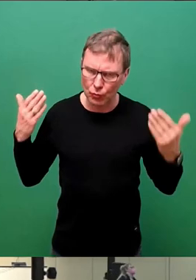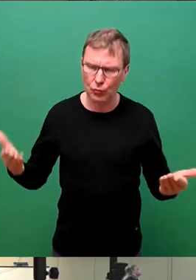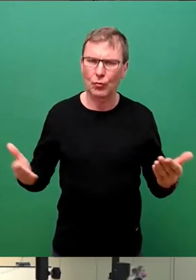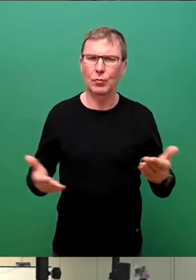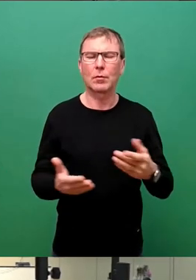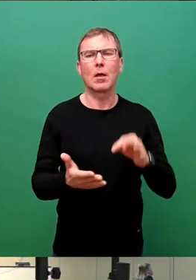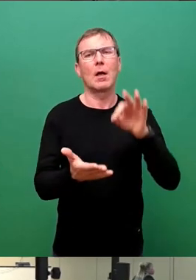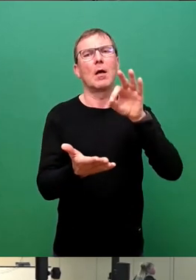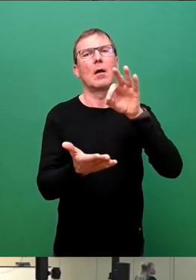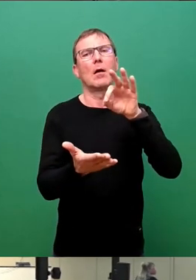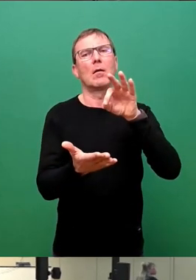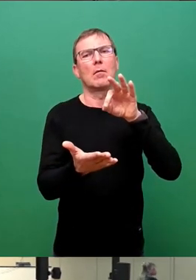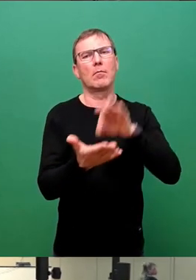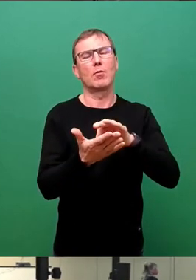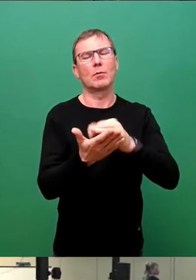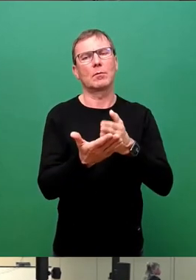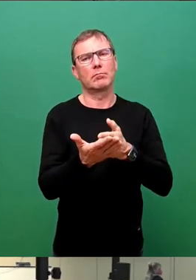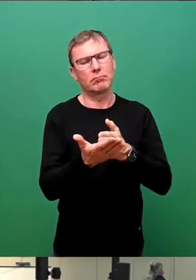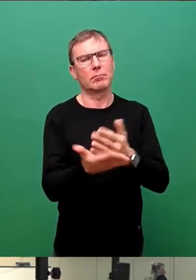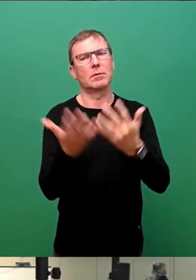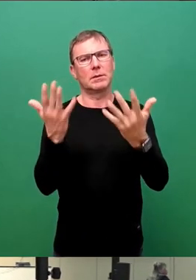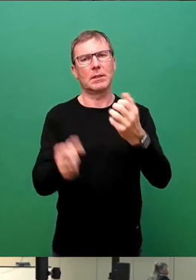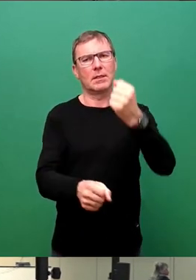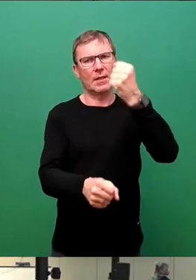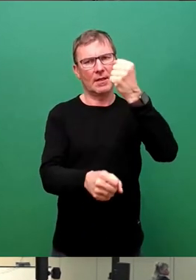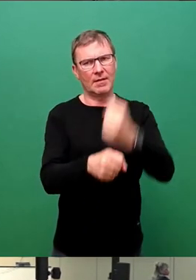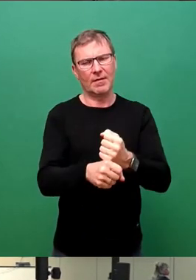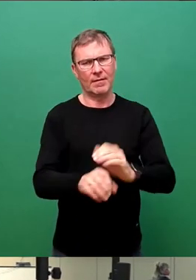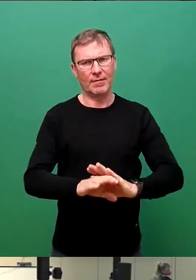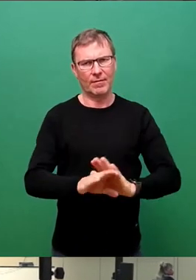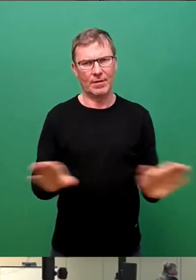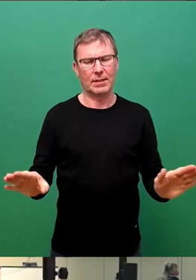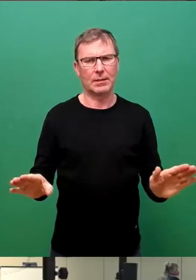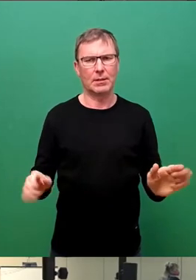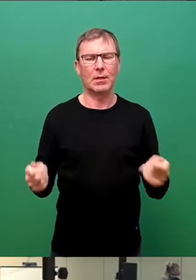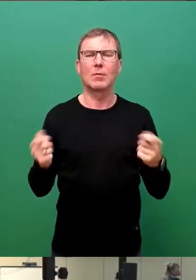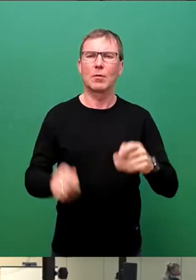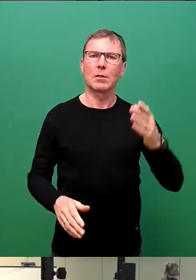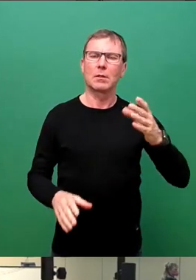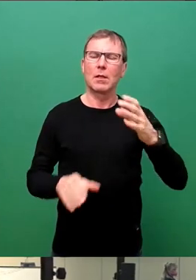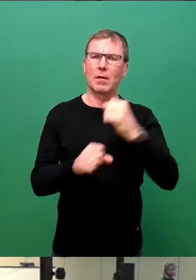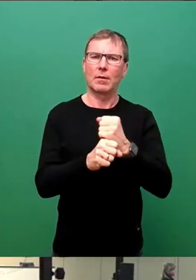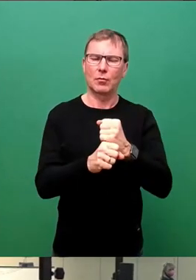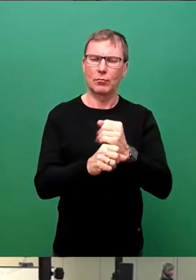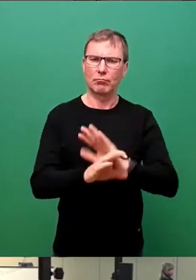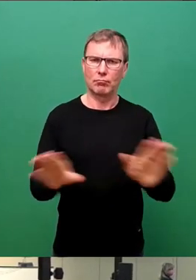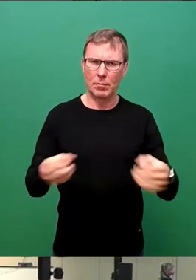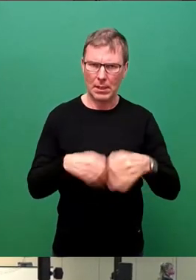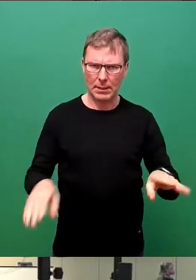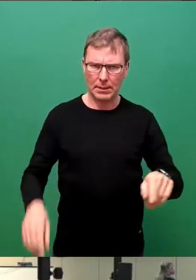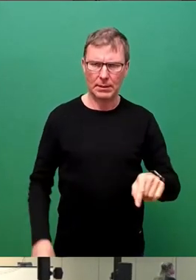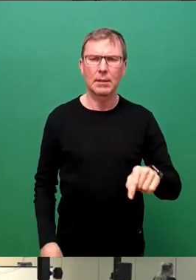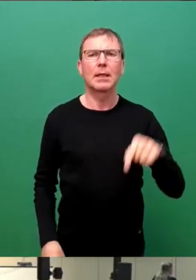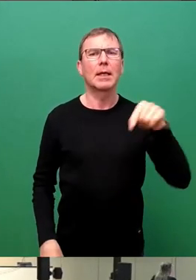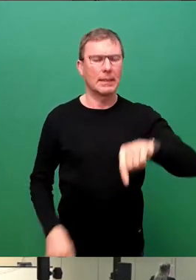diesen Tagesordnungspunkt 10 in einer Beschlussfassung mal durch. Wir haben